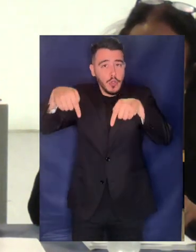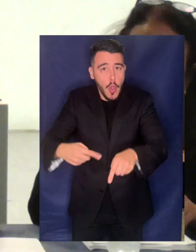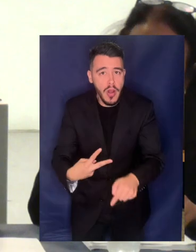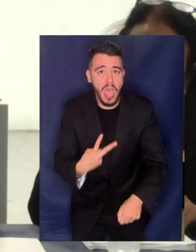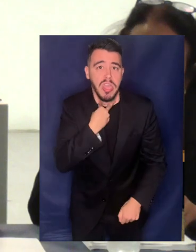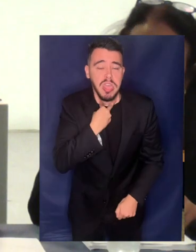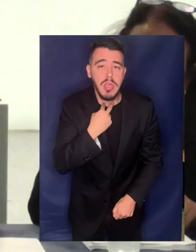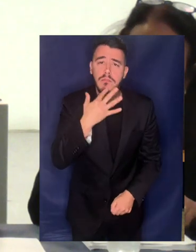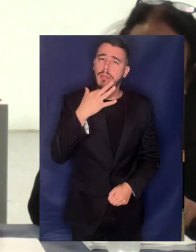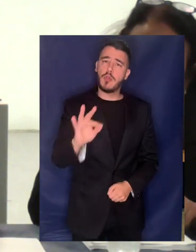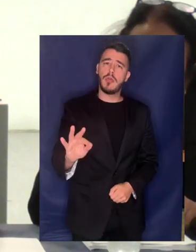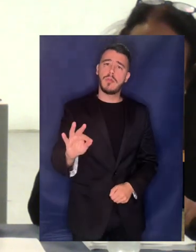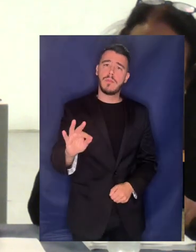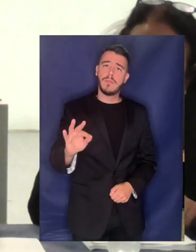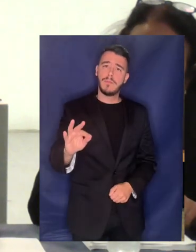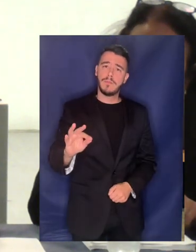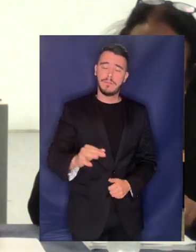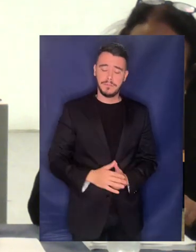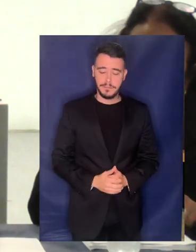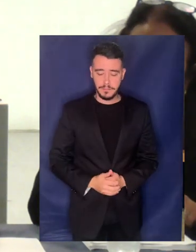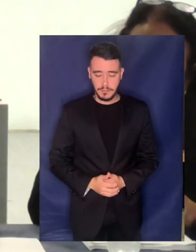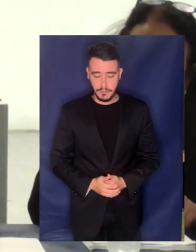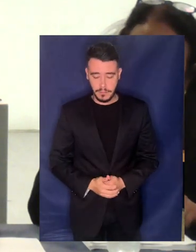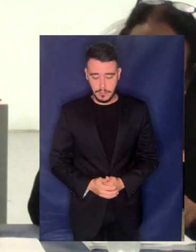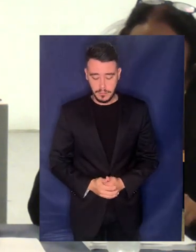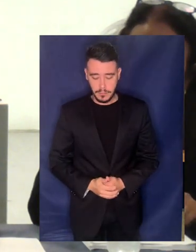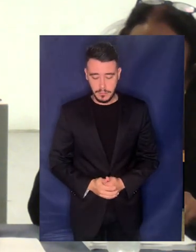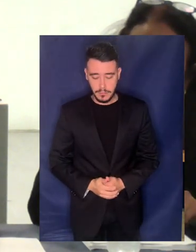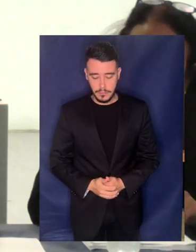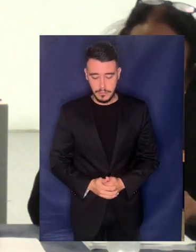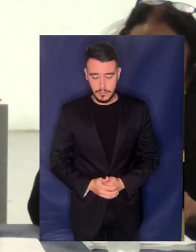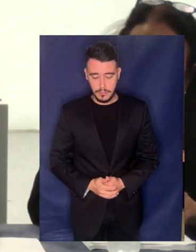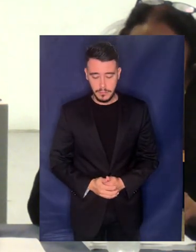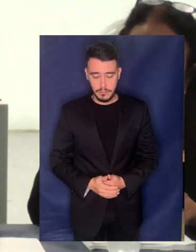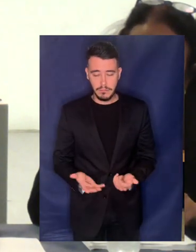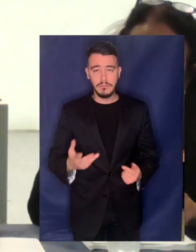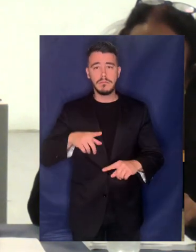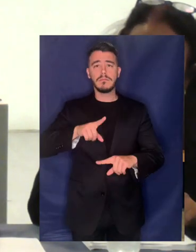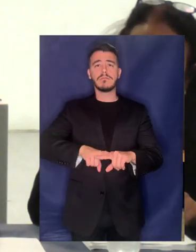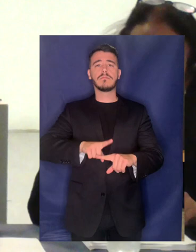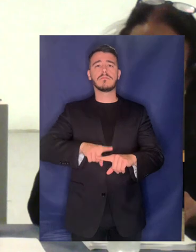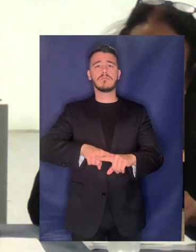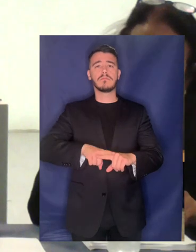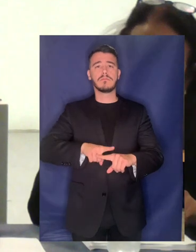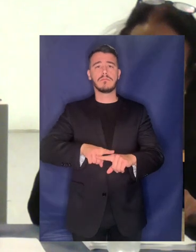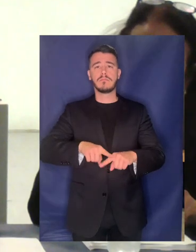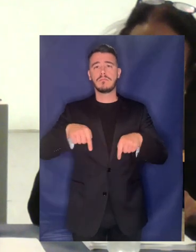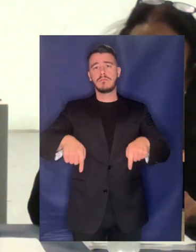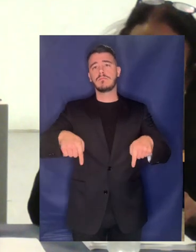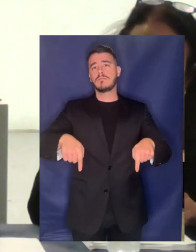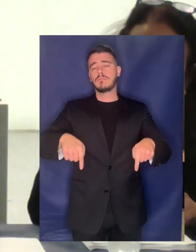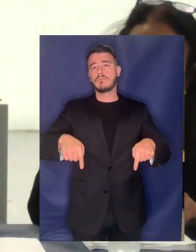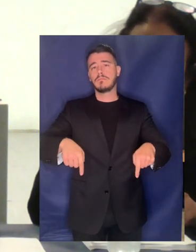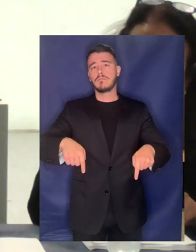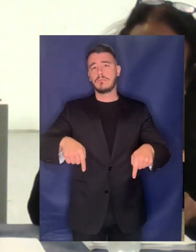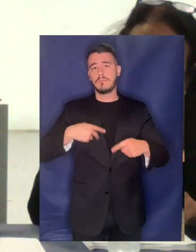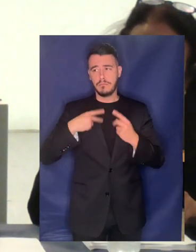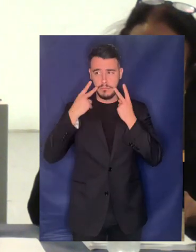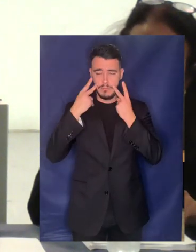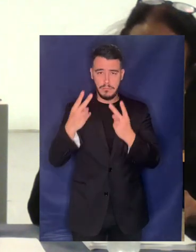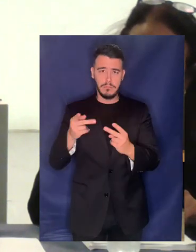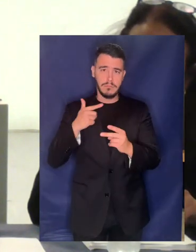τι ζούμε τώρα σε σχέση με την ελληνική πρακτική με αυτό που βλέπουμε στη διακυβέρνηση